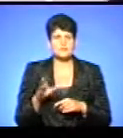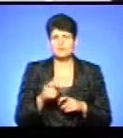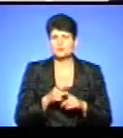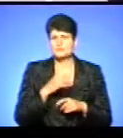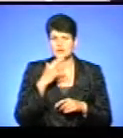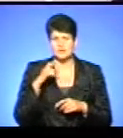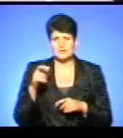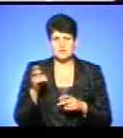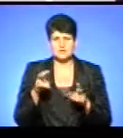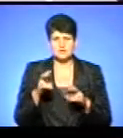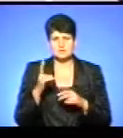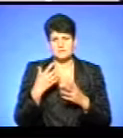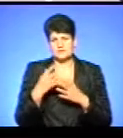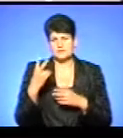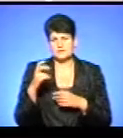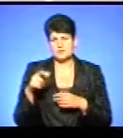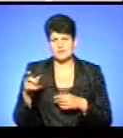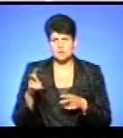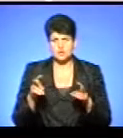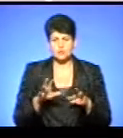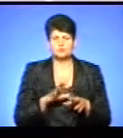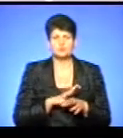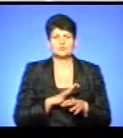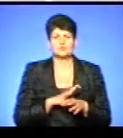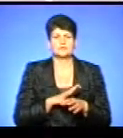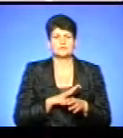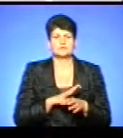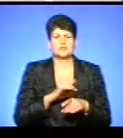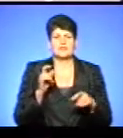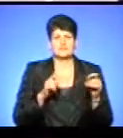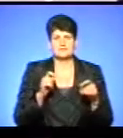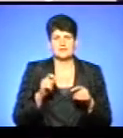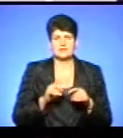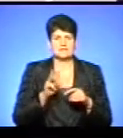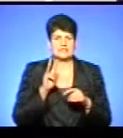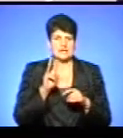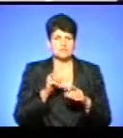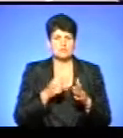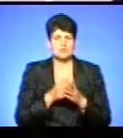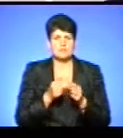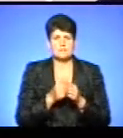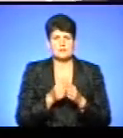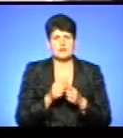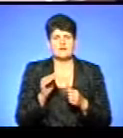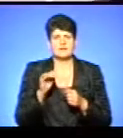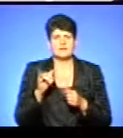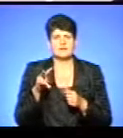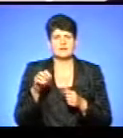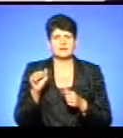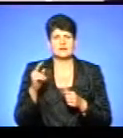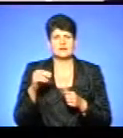людей, пройшло майже 200 людей на нашу зустріч. Були ми в фестивалі, три забували, в Філадельфії, то там взагалі пару тисяч людей.